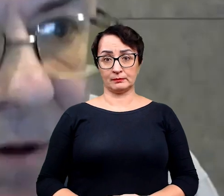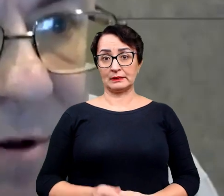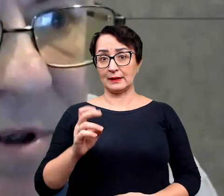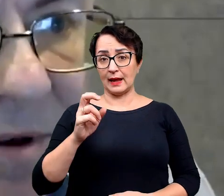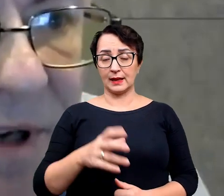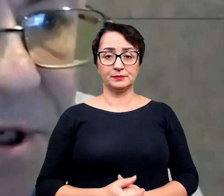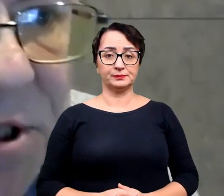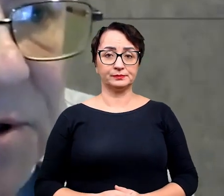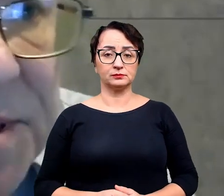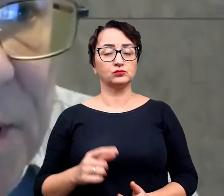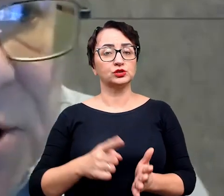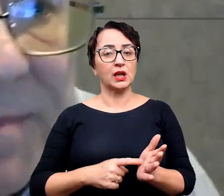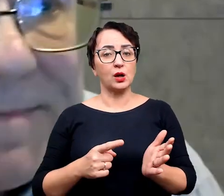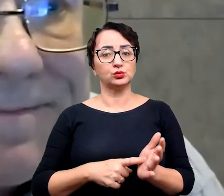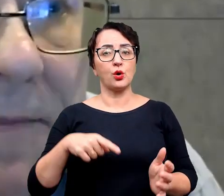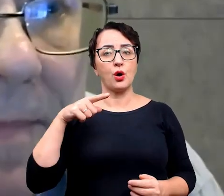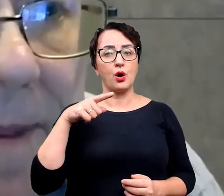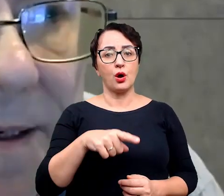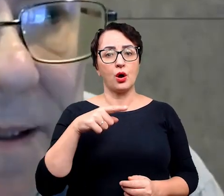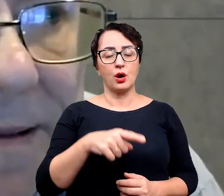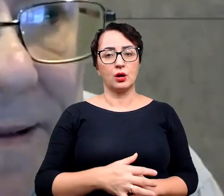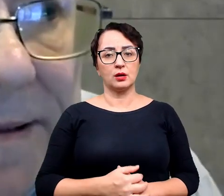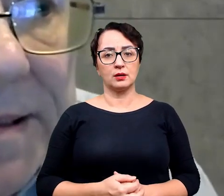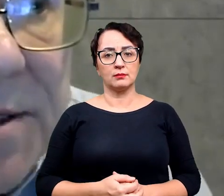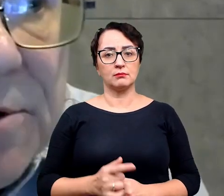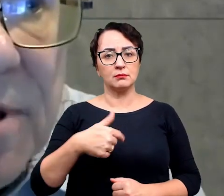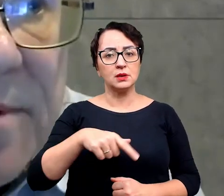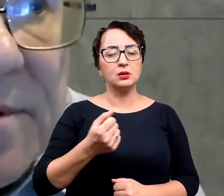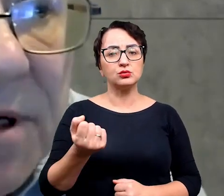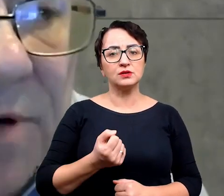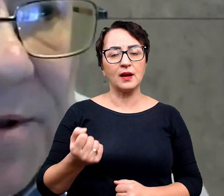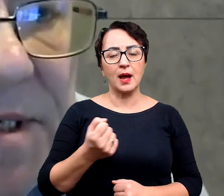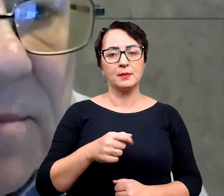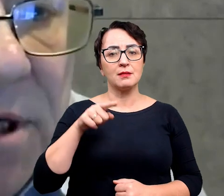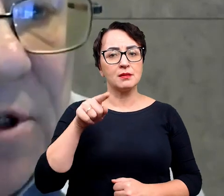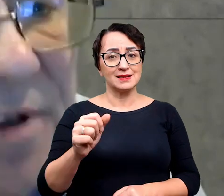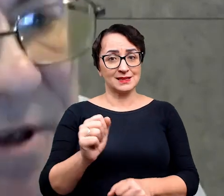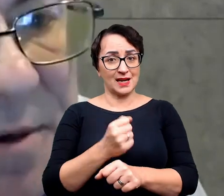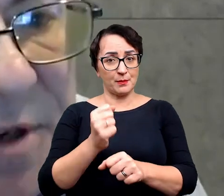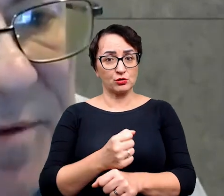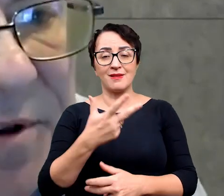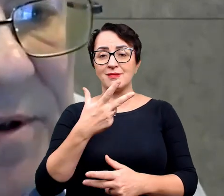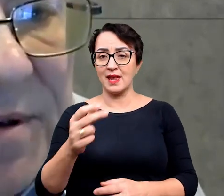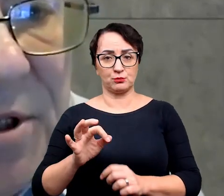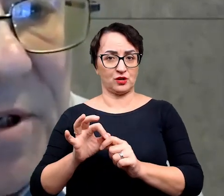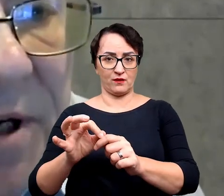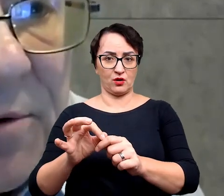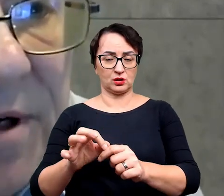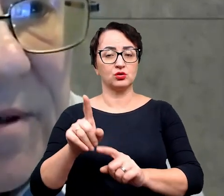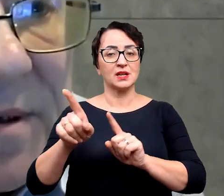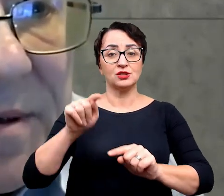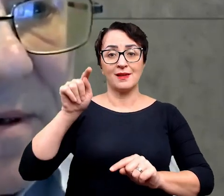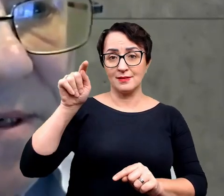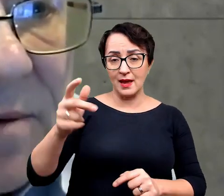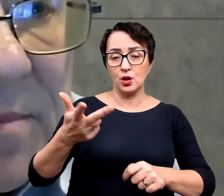Tak, oczywiście. Najczęściej to jest tak, że stosujemy akurat te skamieniałości, które nie są przewodnie, czyli te,